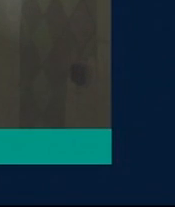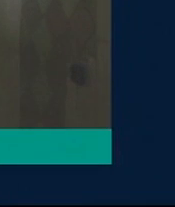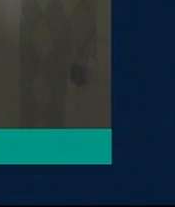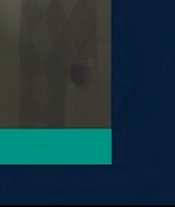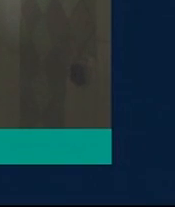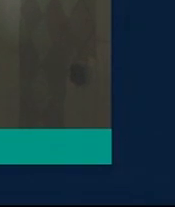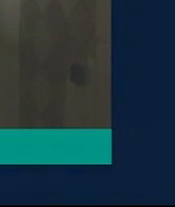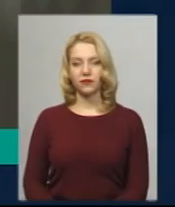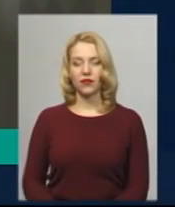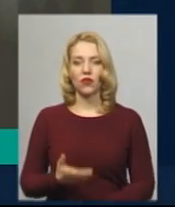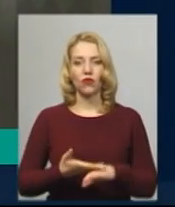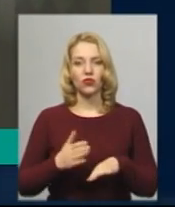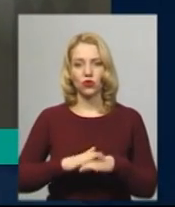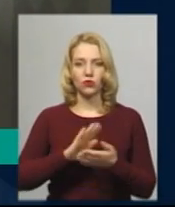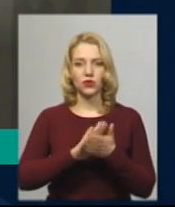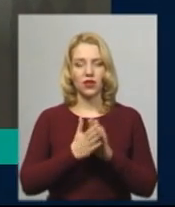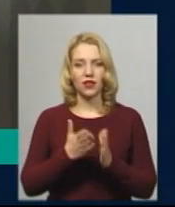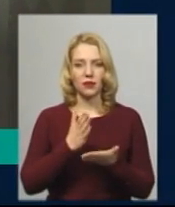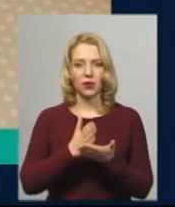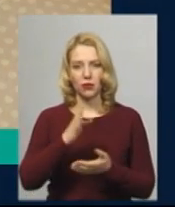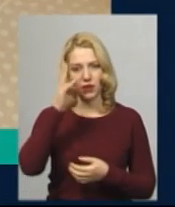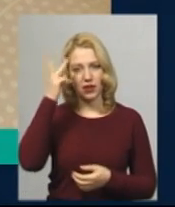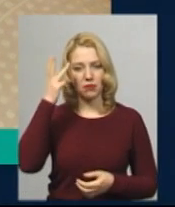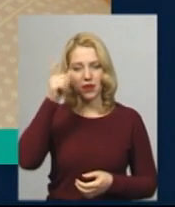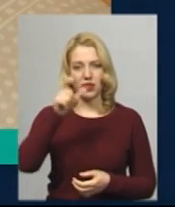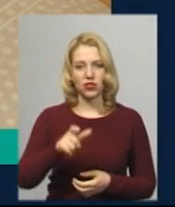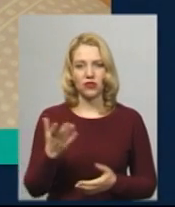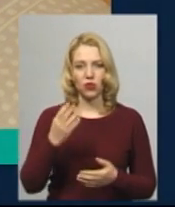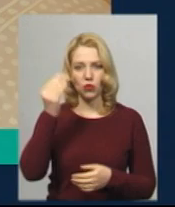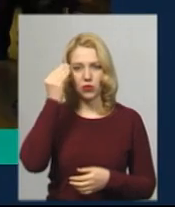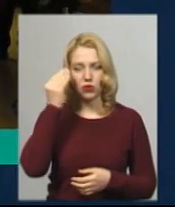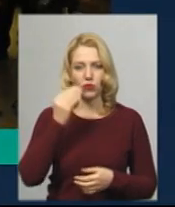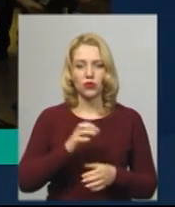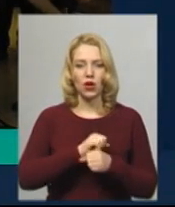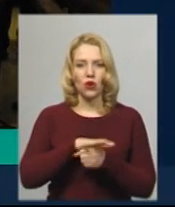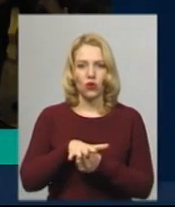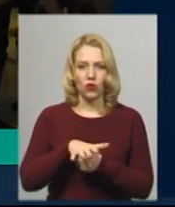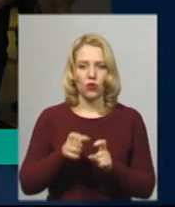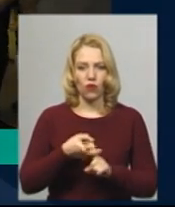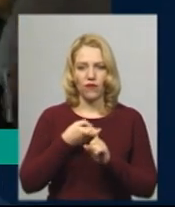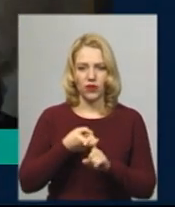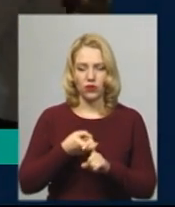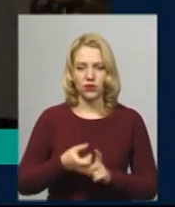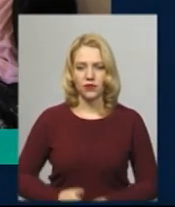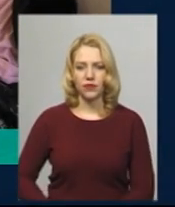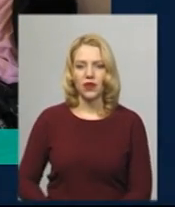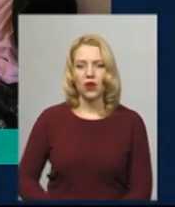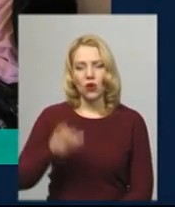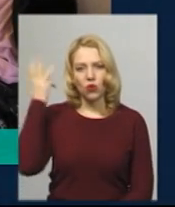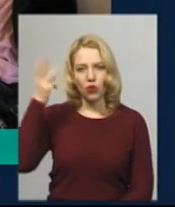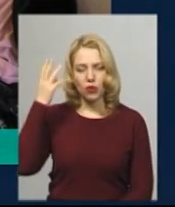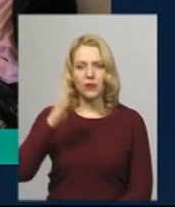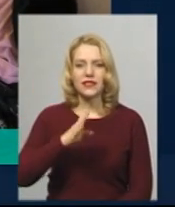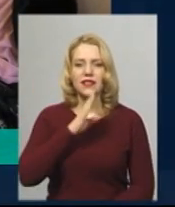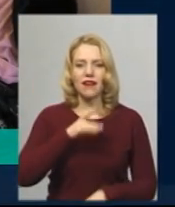У важкому стані перебуває хмельничанин, у якого підозрюють коронавірус. У Хмельницькому лікарів-гінекологів із сімейних